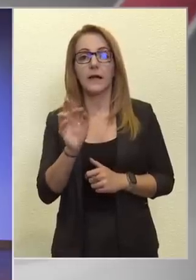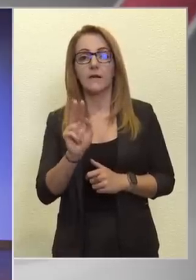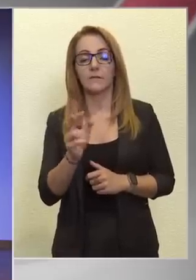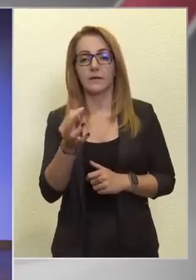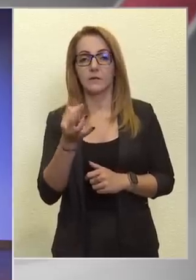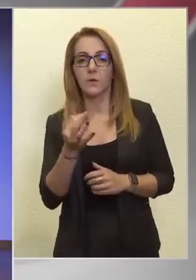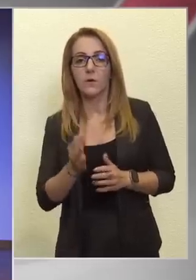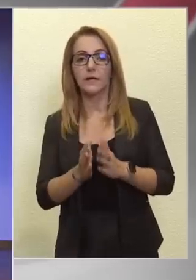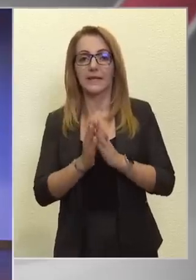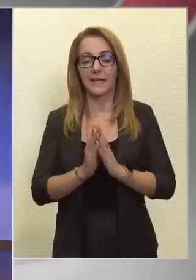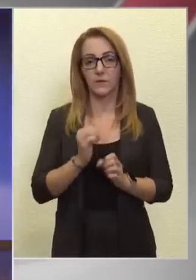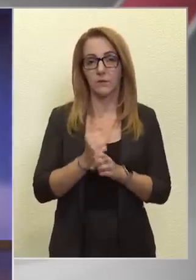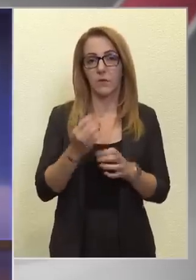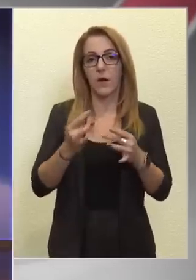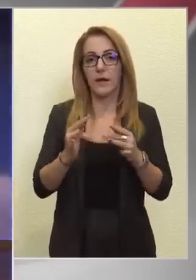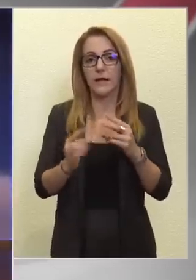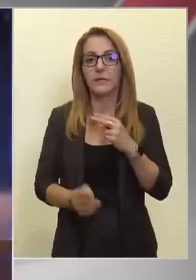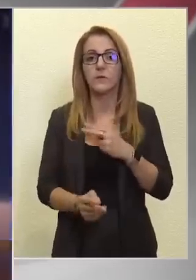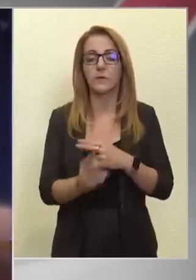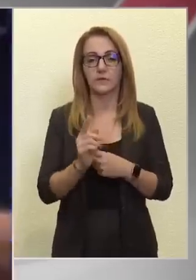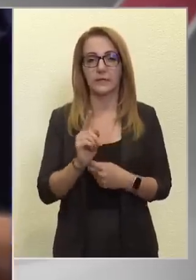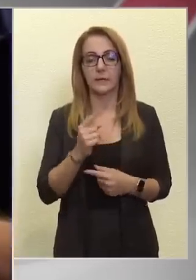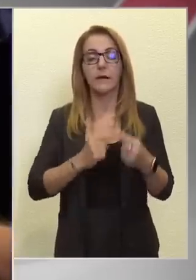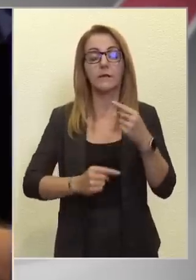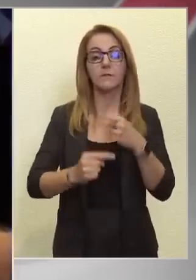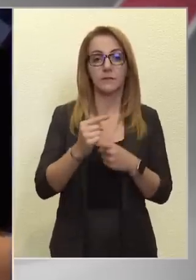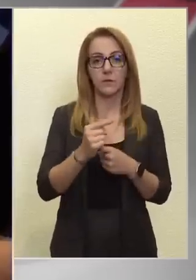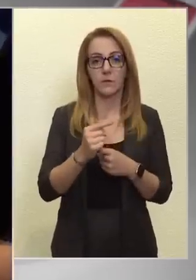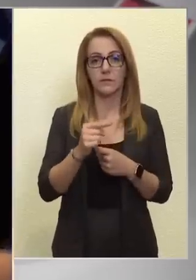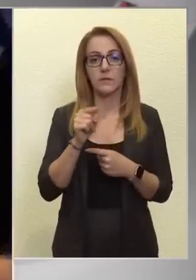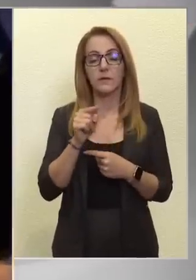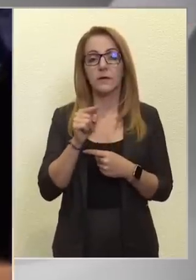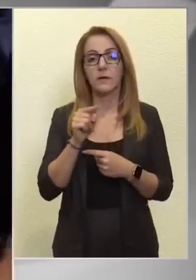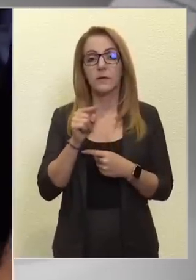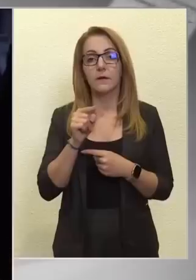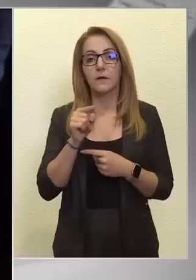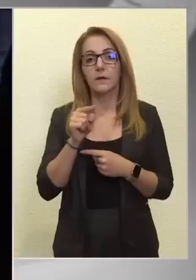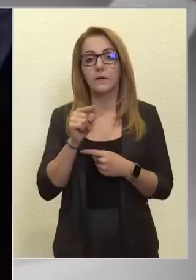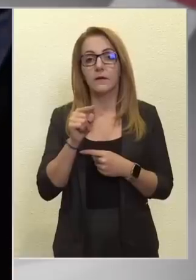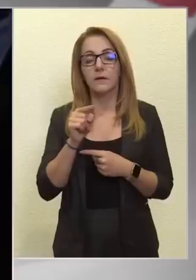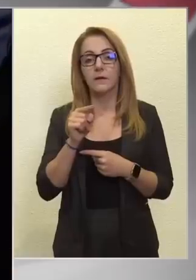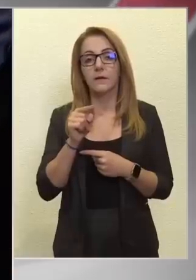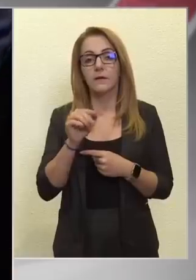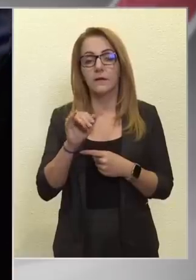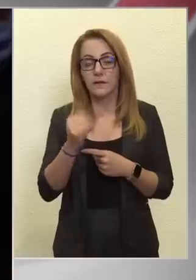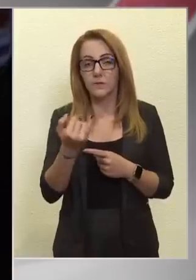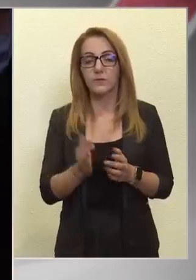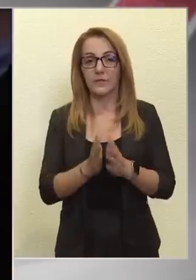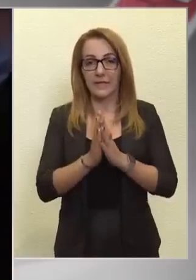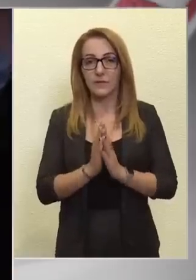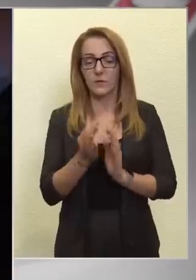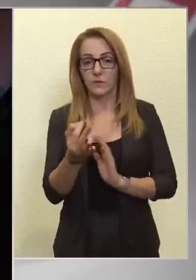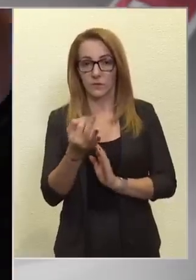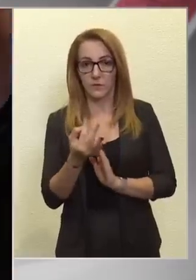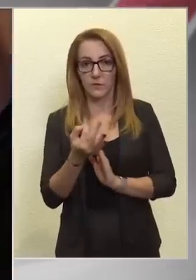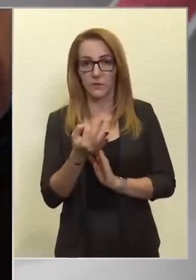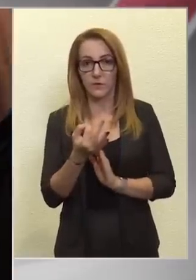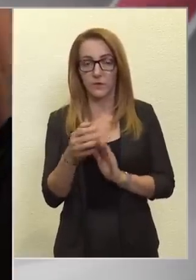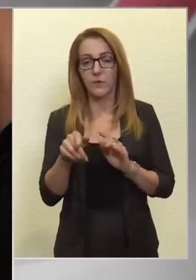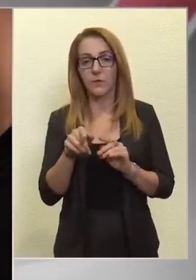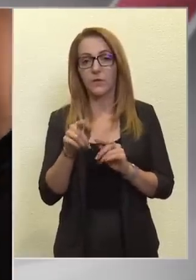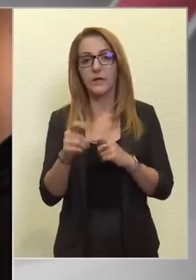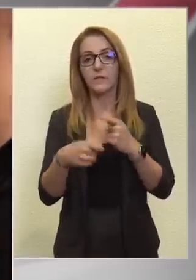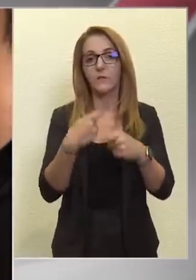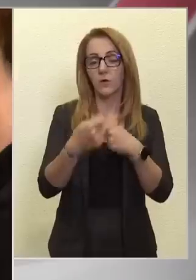kérjük, hogy a munkahelyeket őrizzék meg viszont ennek fényében, és azt kérjük tőlük, hogy az általuk